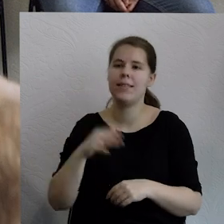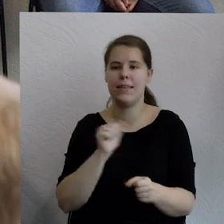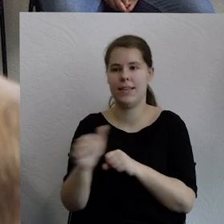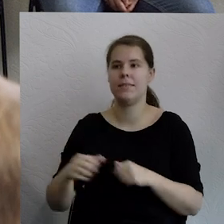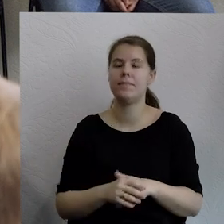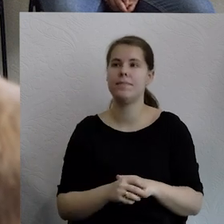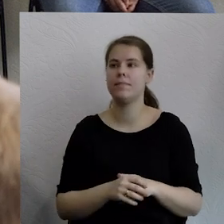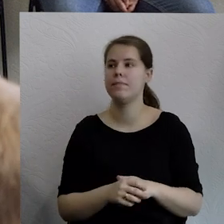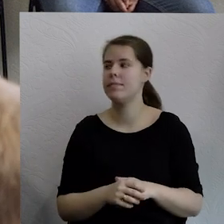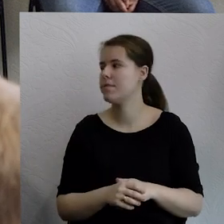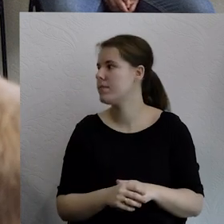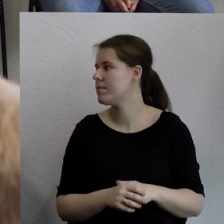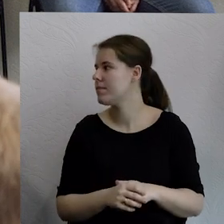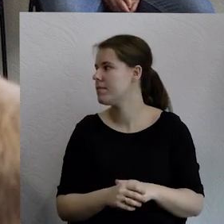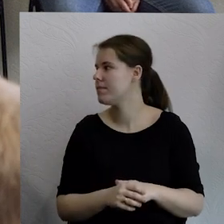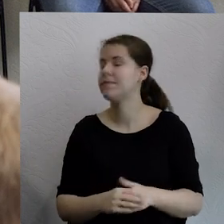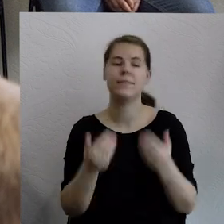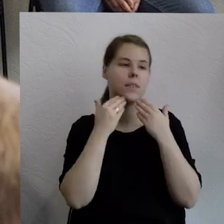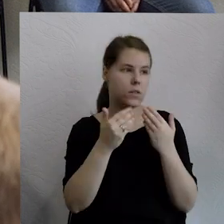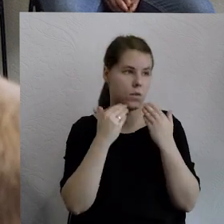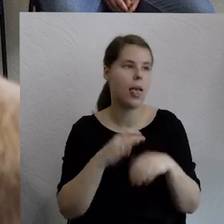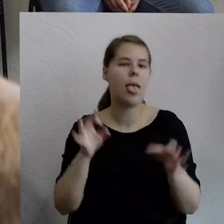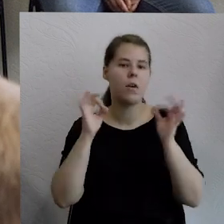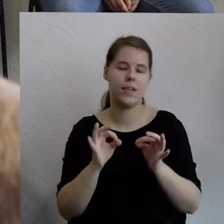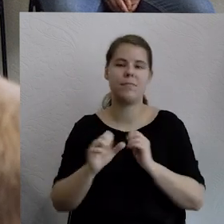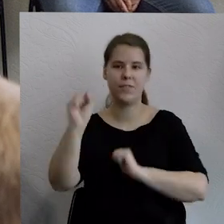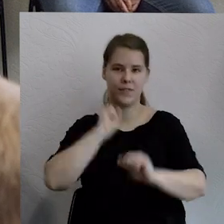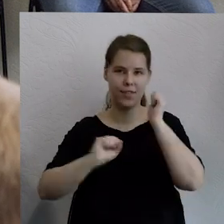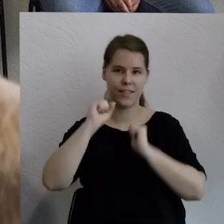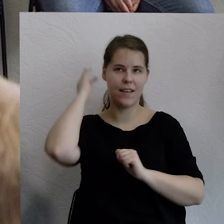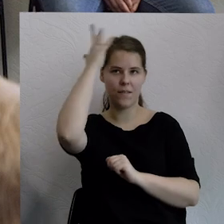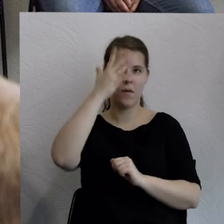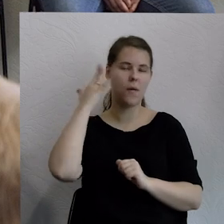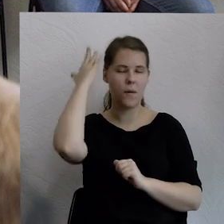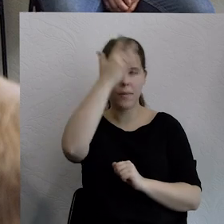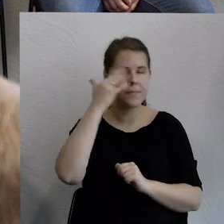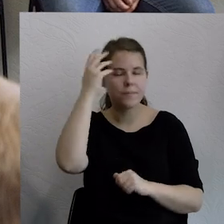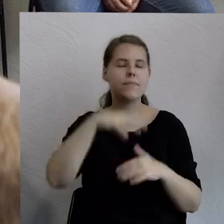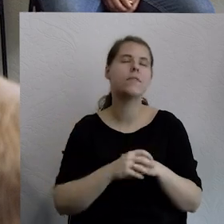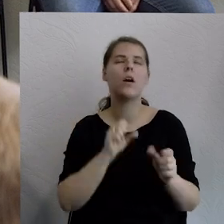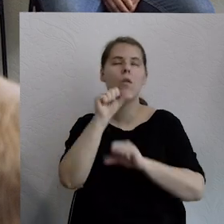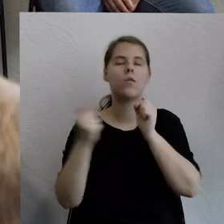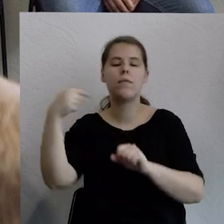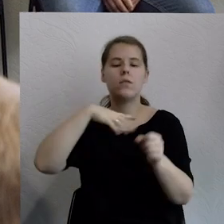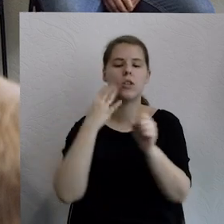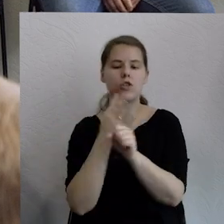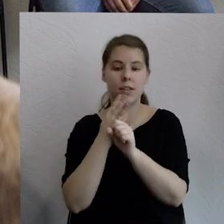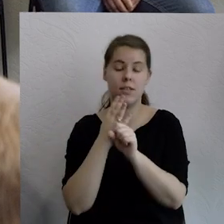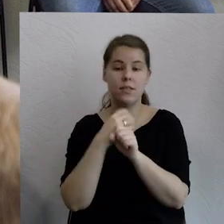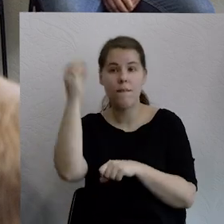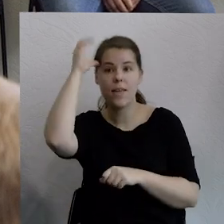to teraz może wykonajmy takie wyobrażeniowe ćwiczenie. Dwa razy więcej wiedzy właśnie w 2040 roku.